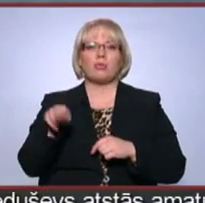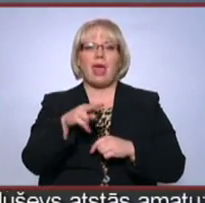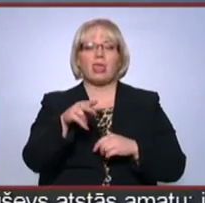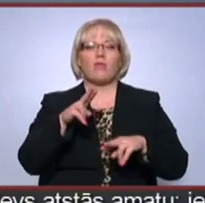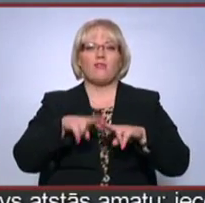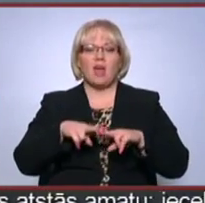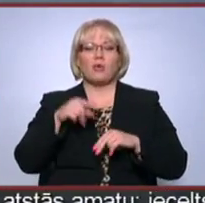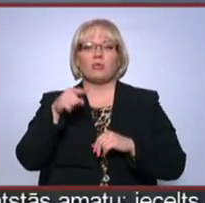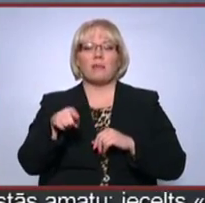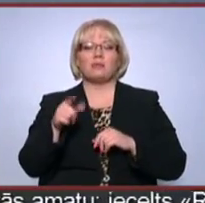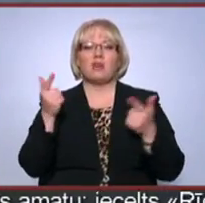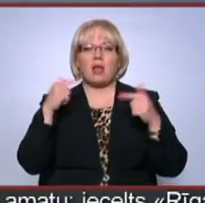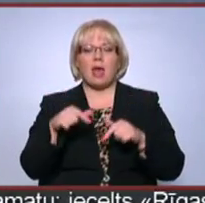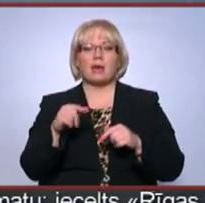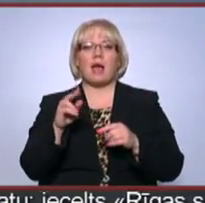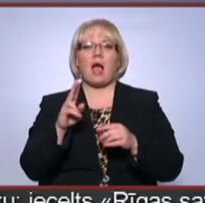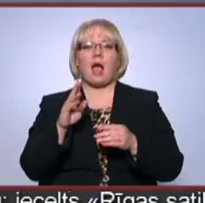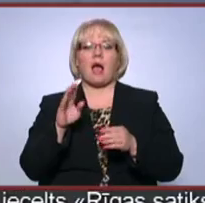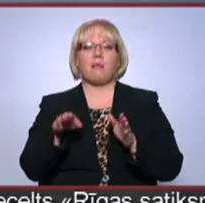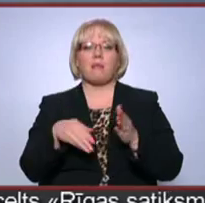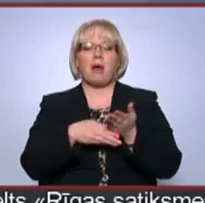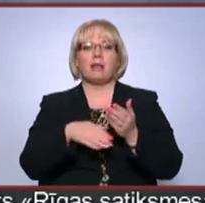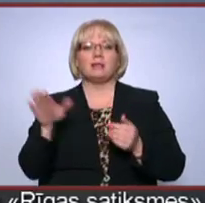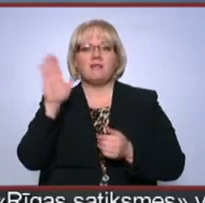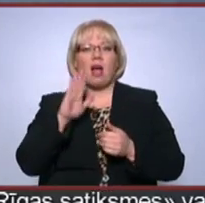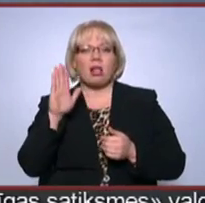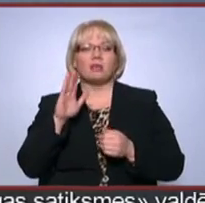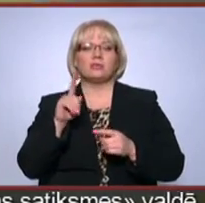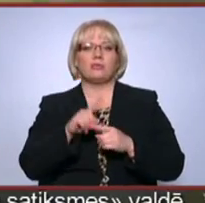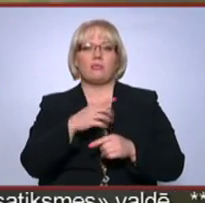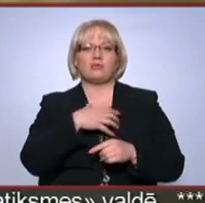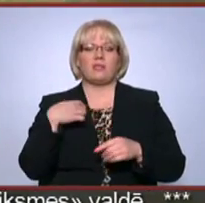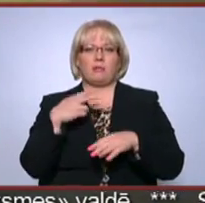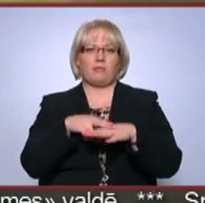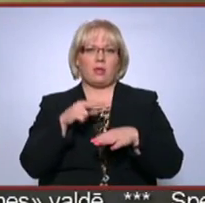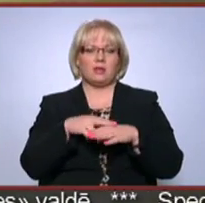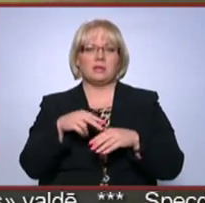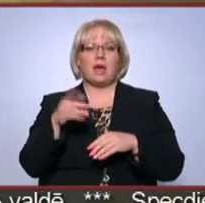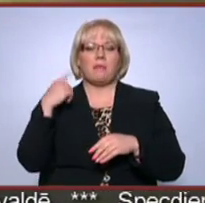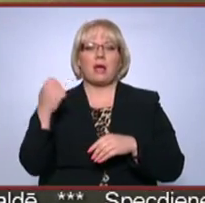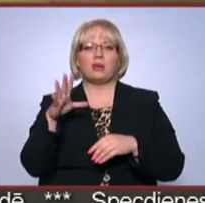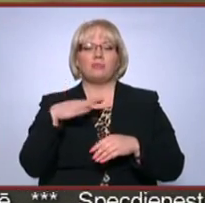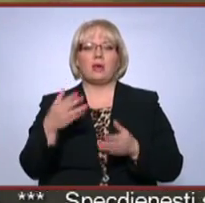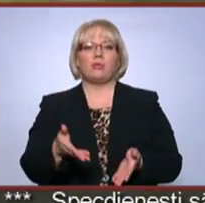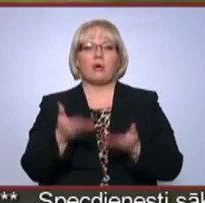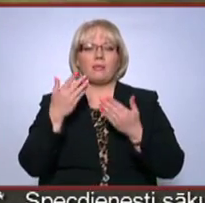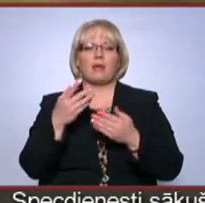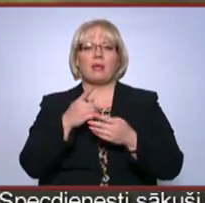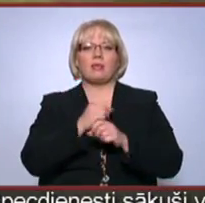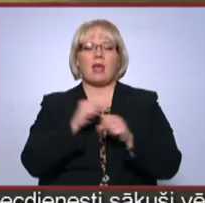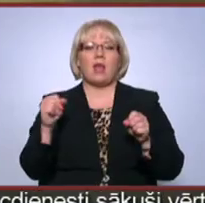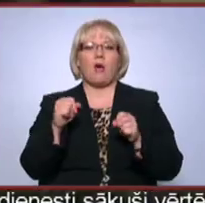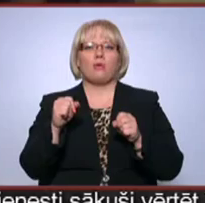Tāpat šai laikā palīdz gan valsts, gan pašvaldības policiju. Pagāju gadu mums bija diezgan daudz izņēmta rīki, noārdīt nelikumīgi